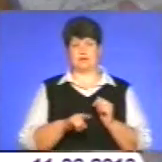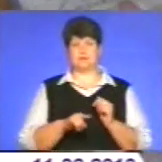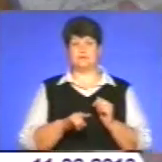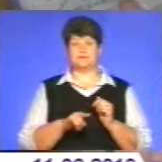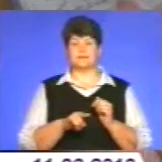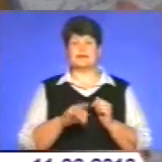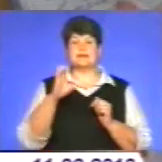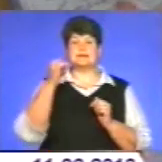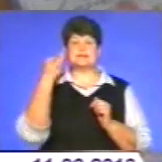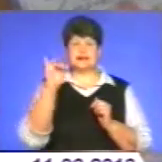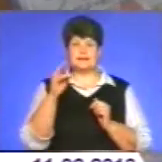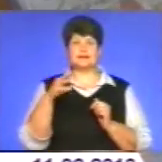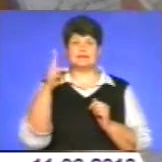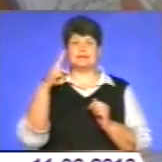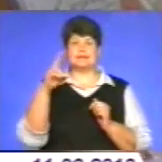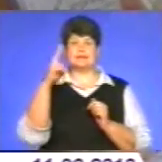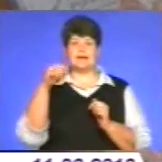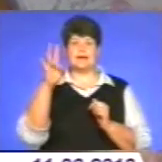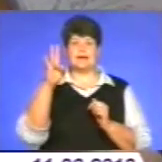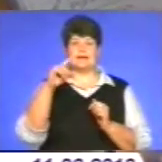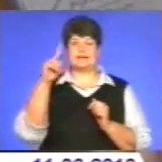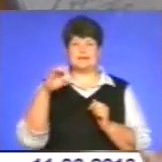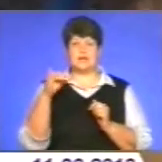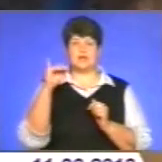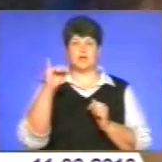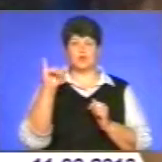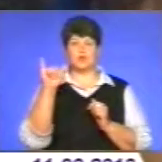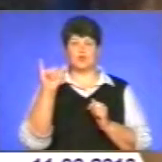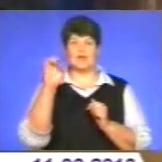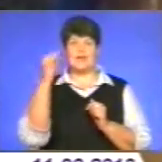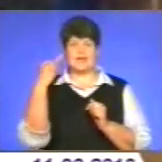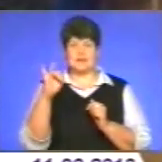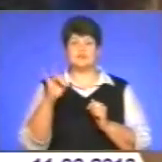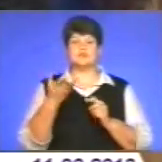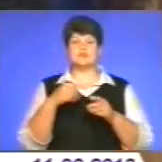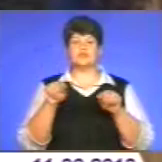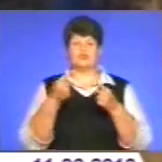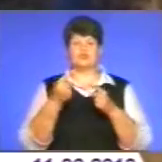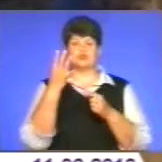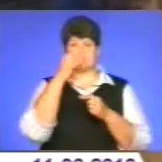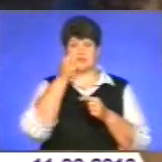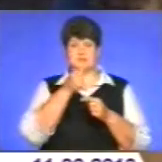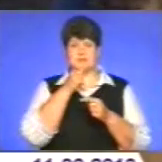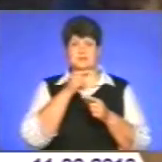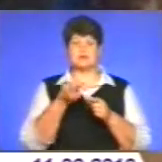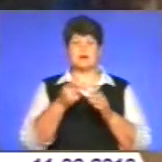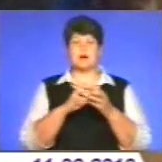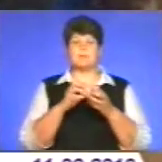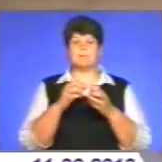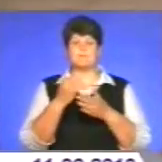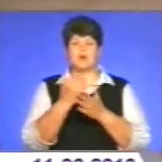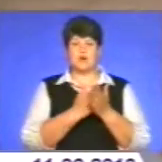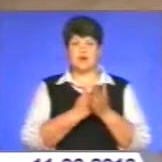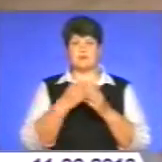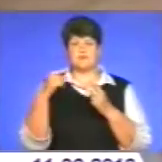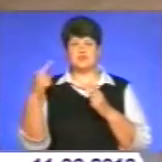ДНЗ Тернопіль.ЮА створювали майже чотири місяці. Подібна програма у сусідніх областях обійшлася у 15 тисяч